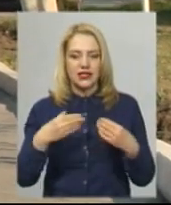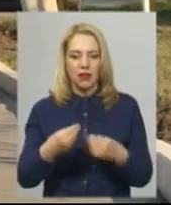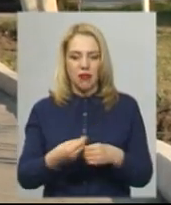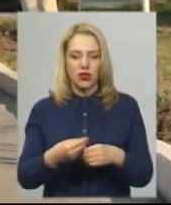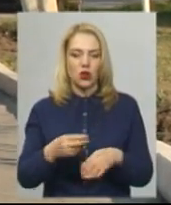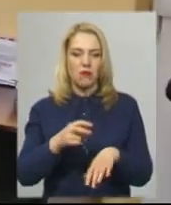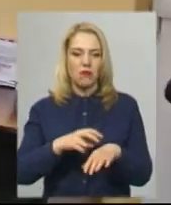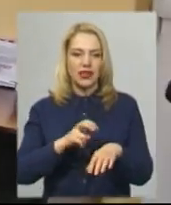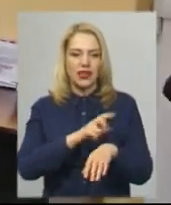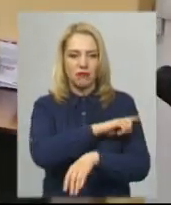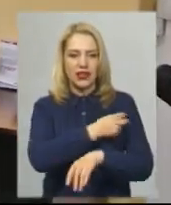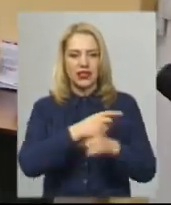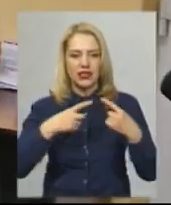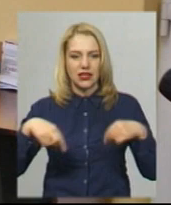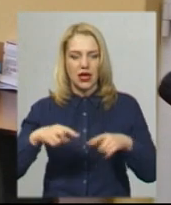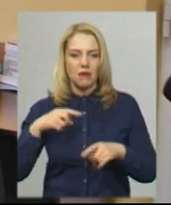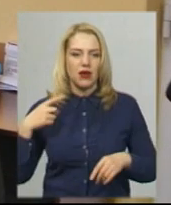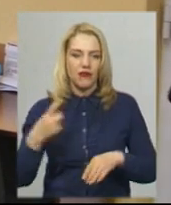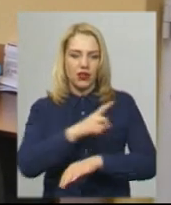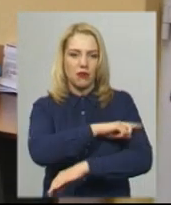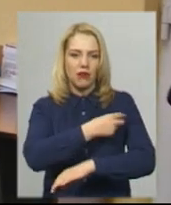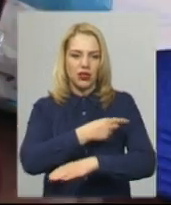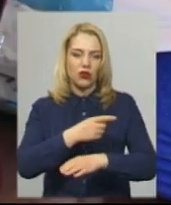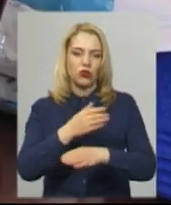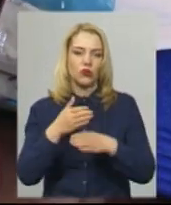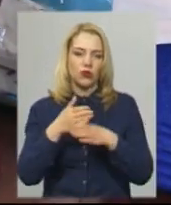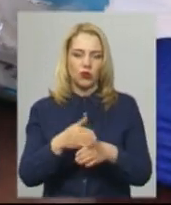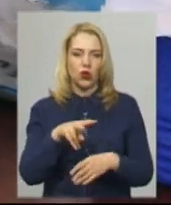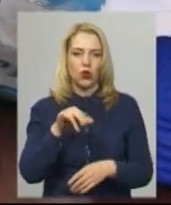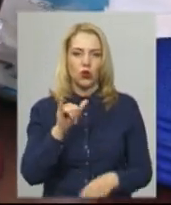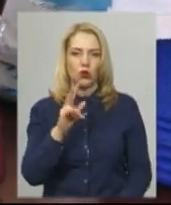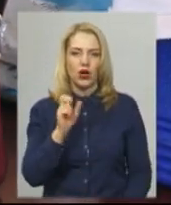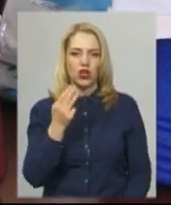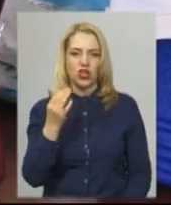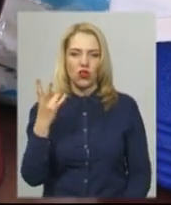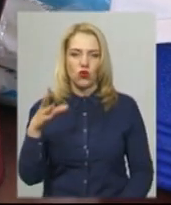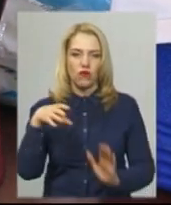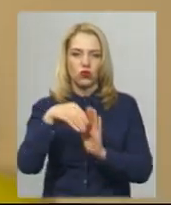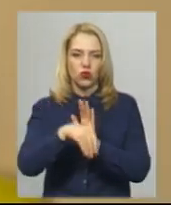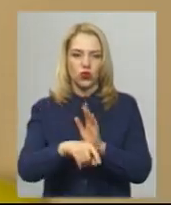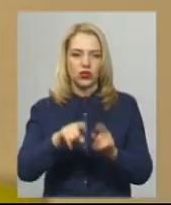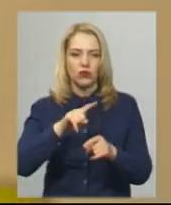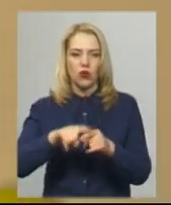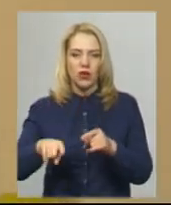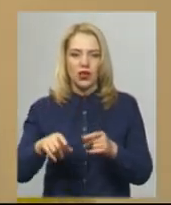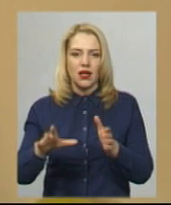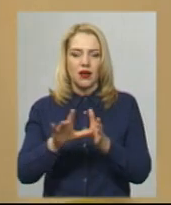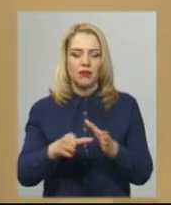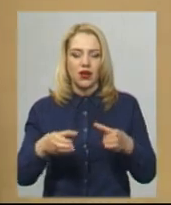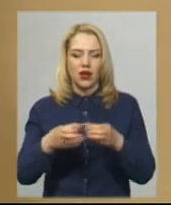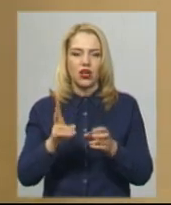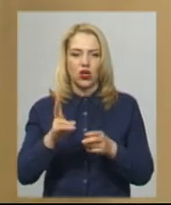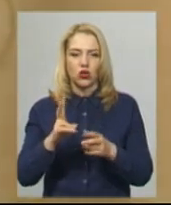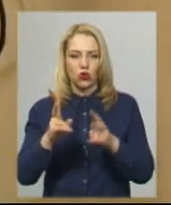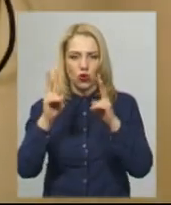районного центру первинної медико-санітарної допомоги Вікторія Лукашенко. Вона входить і до мобільної бригади, яка обстежує хворого зі симптомами